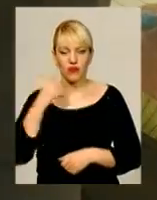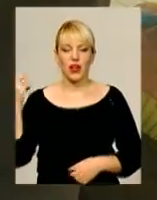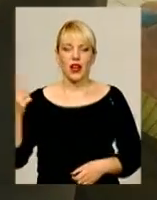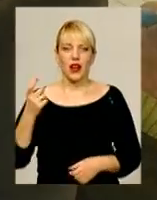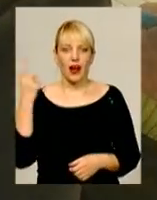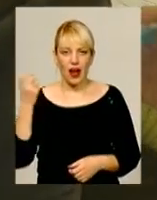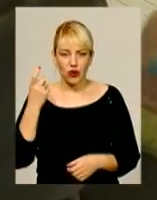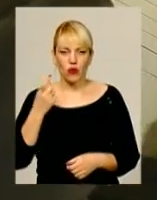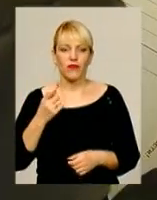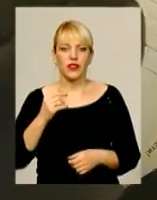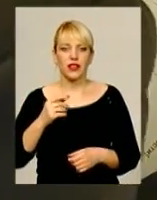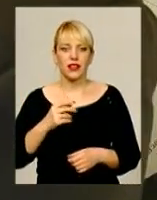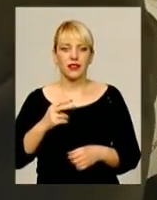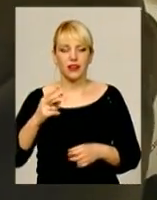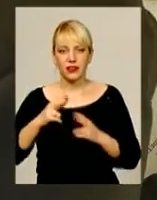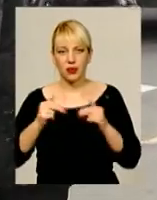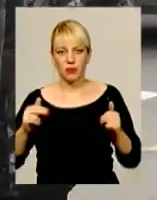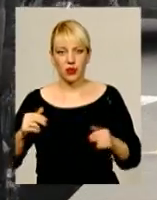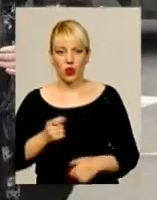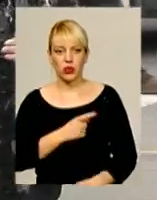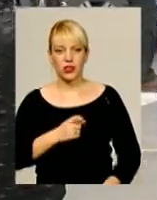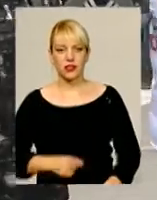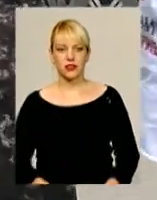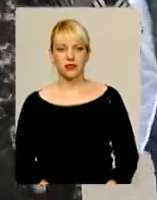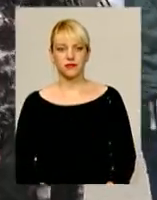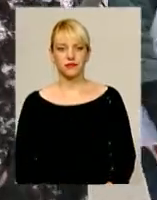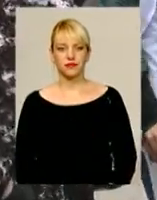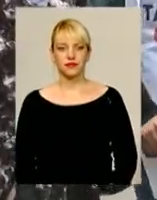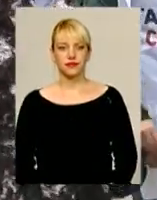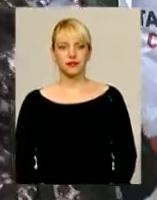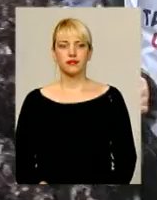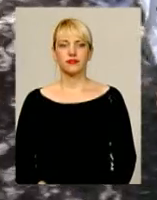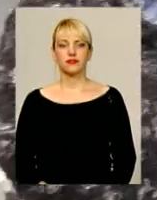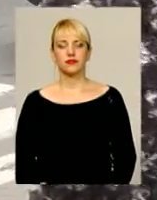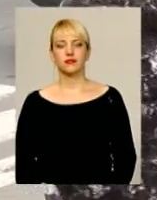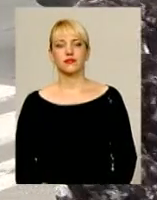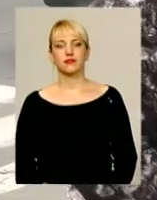Дніпрі та Одесі. Світлана Русіна, Андрій Лазарук. Для інформаційного випуску.